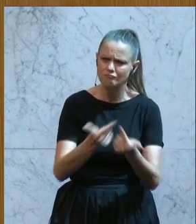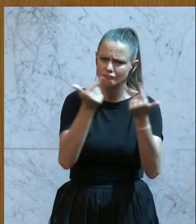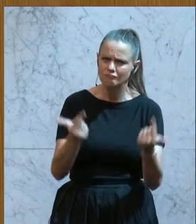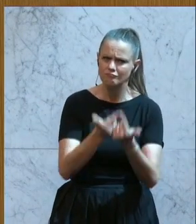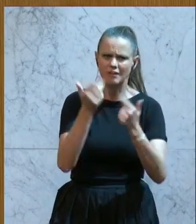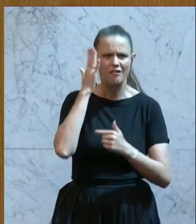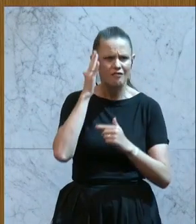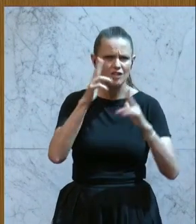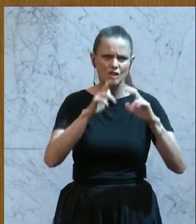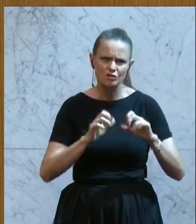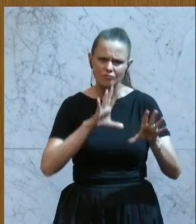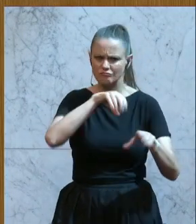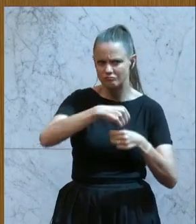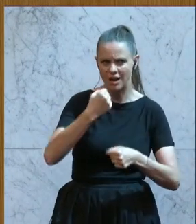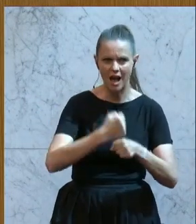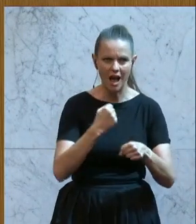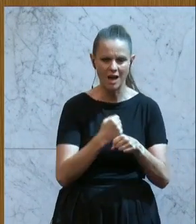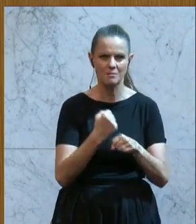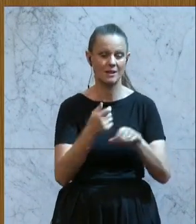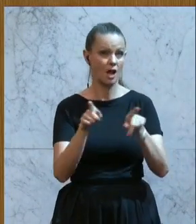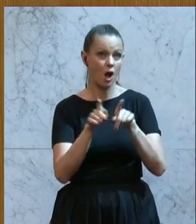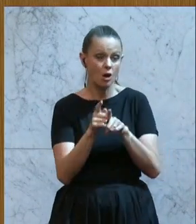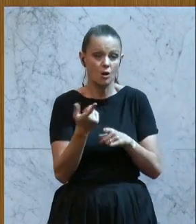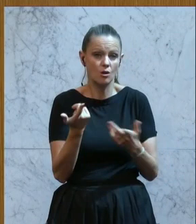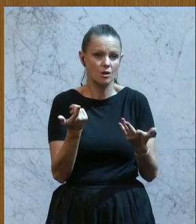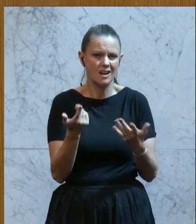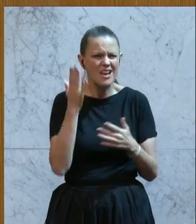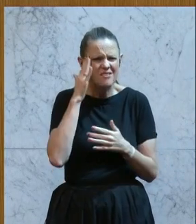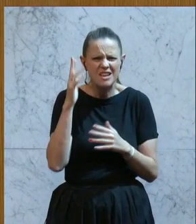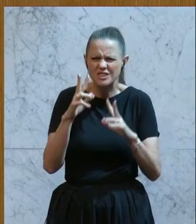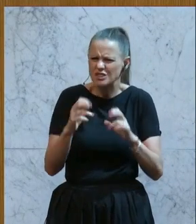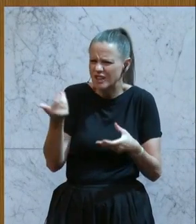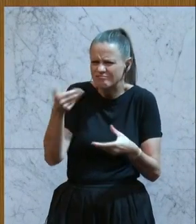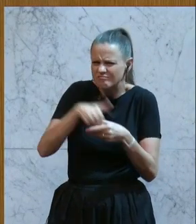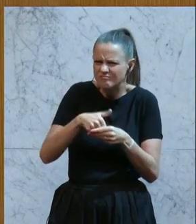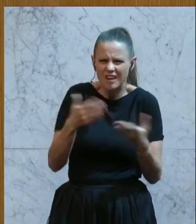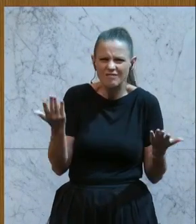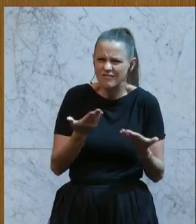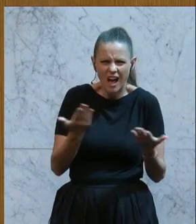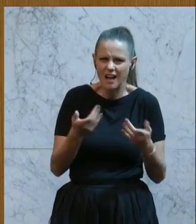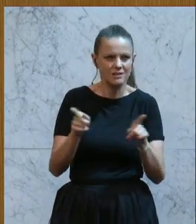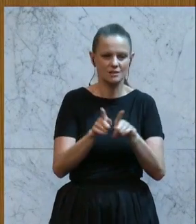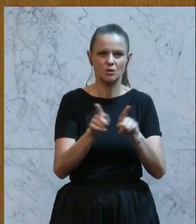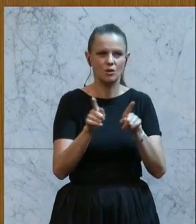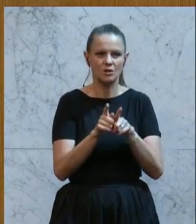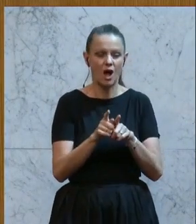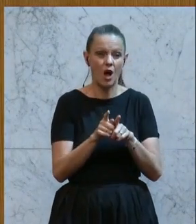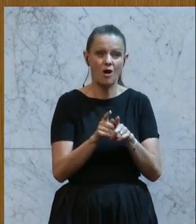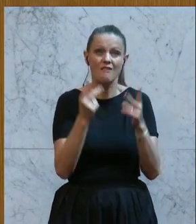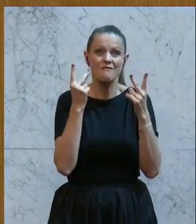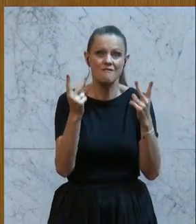in der Wissenschaft zu arbeiten, was es auch bedeutet, was überhaupt Wissenschaft bedeutet und welchen großen Wert Wissenschaft